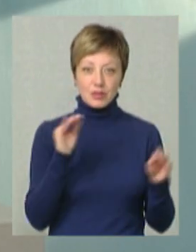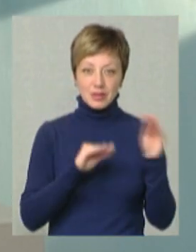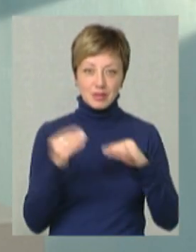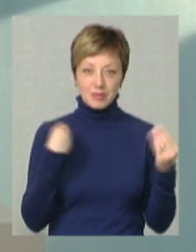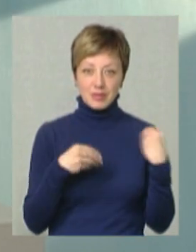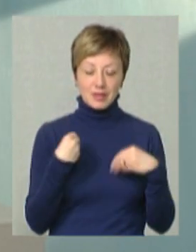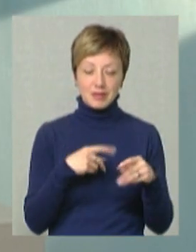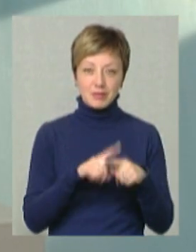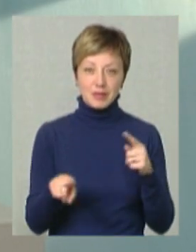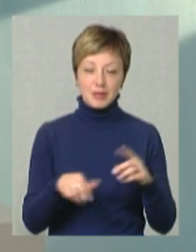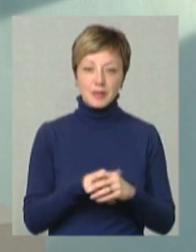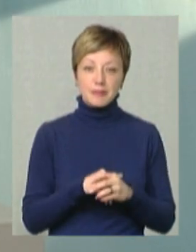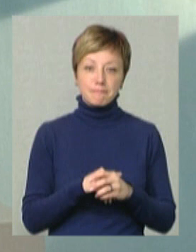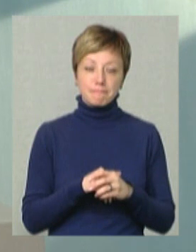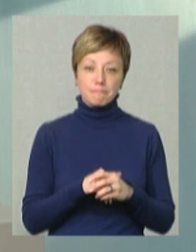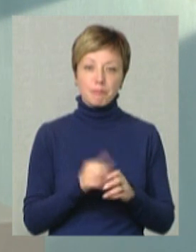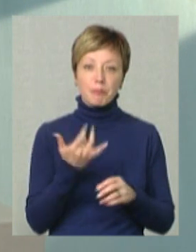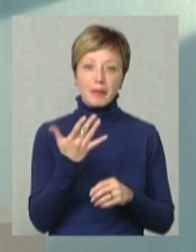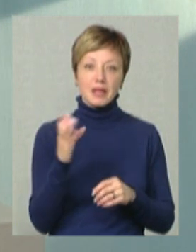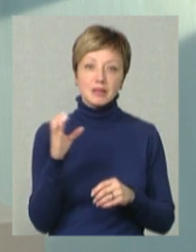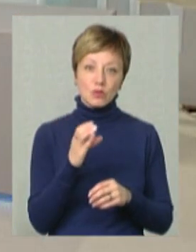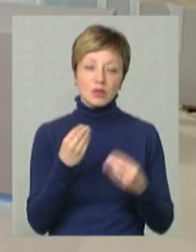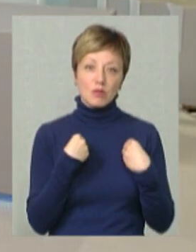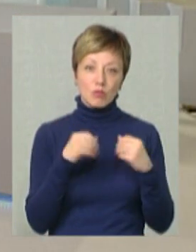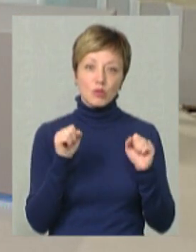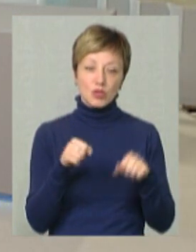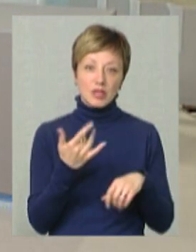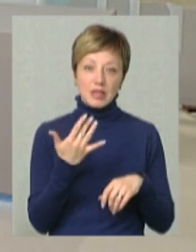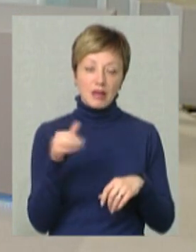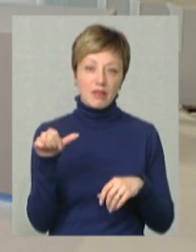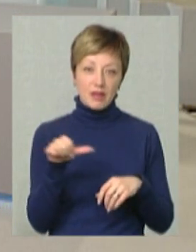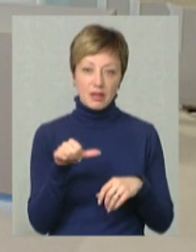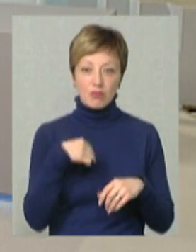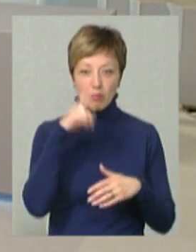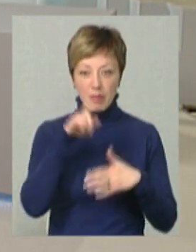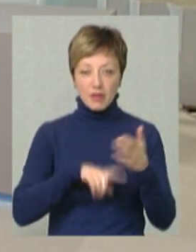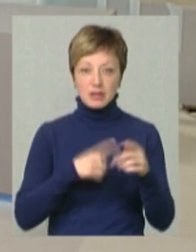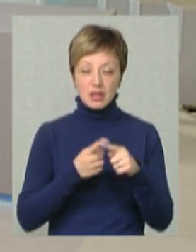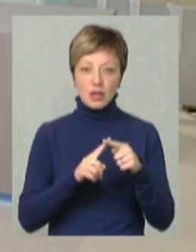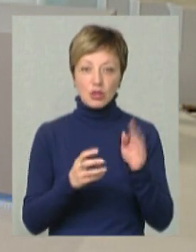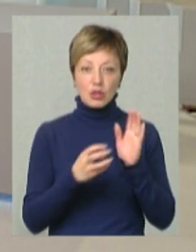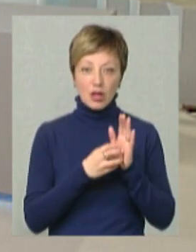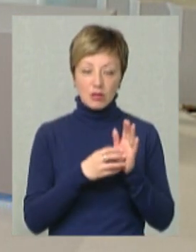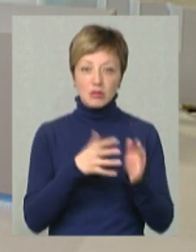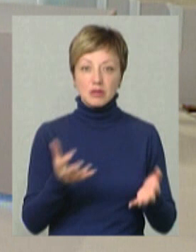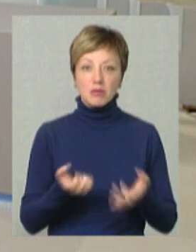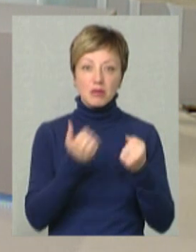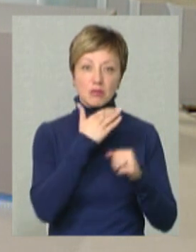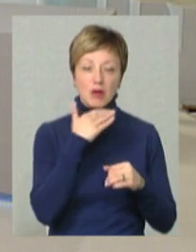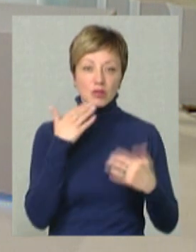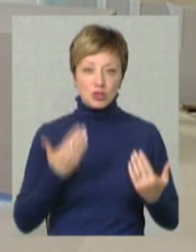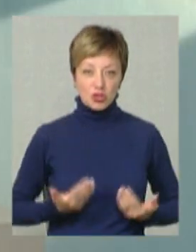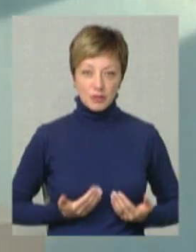А цифровізація, так, кілька секунд нам дає. І я впевнений, що цей додаток спас багато життів.